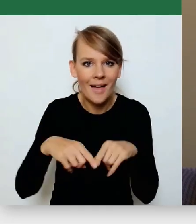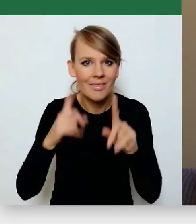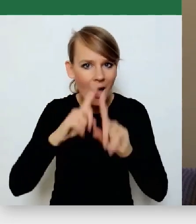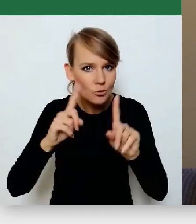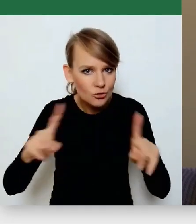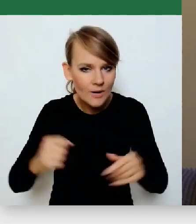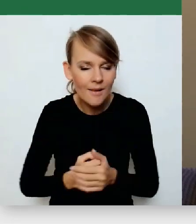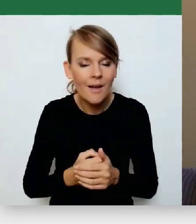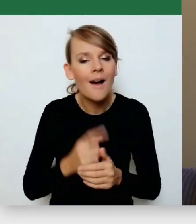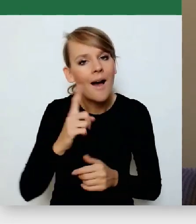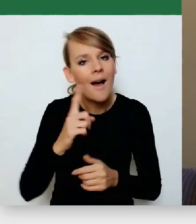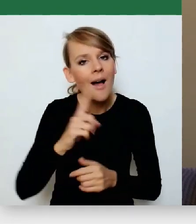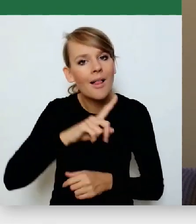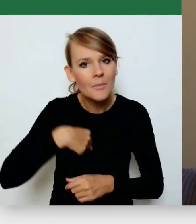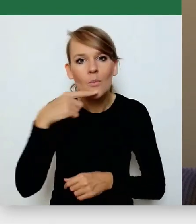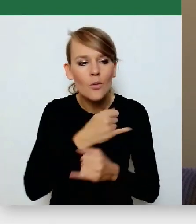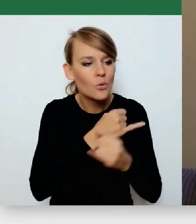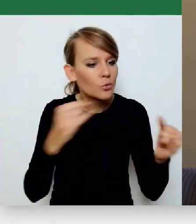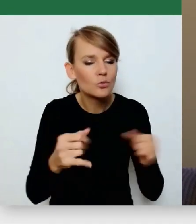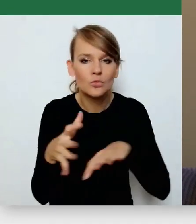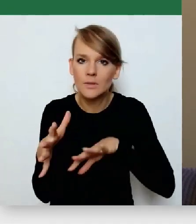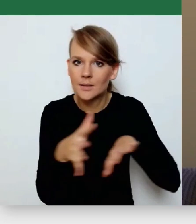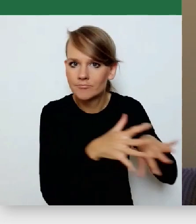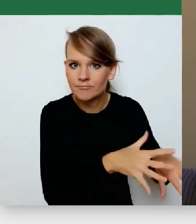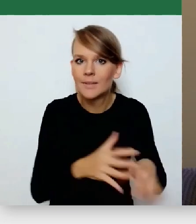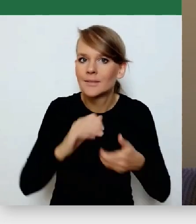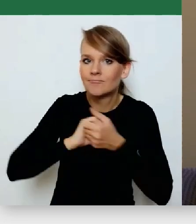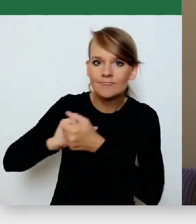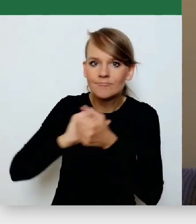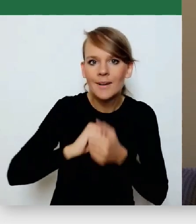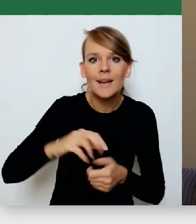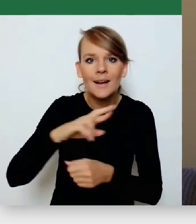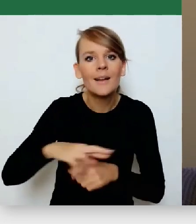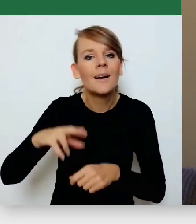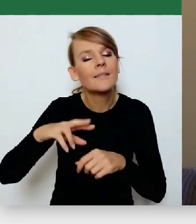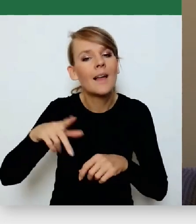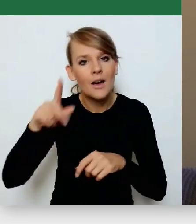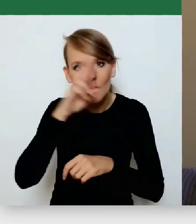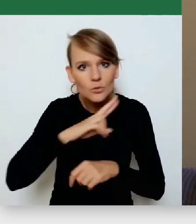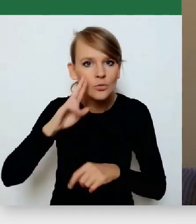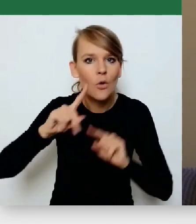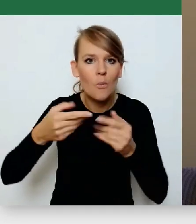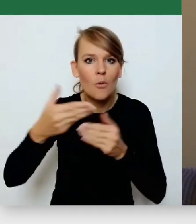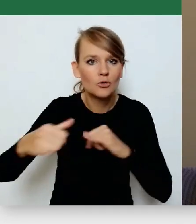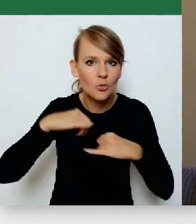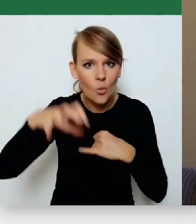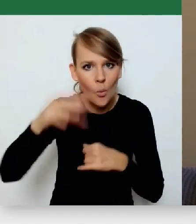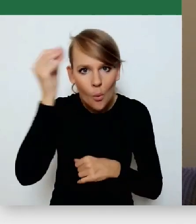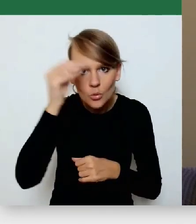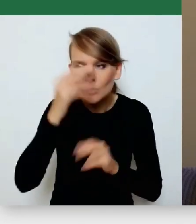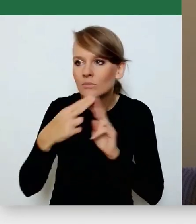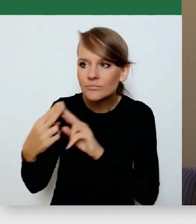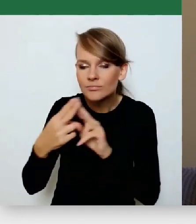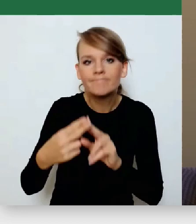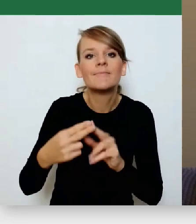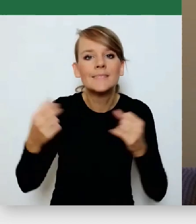odłożyć na bok, zjednoczyć się także z organizacjami rodziców, z organizacjami pozarządowymi uczniów i wywalczyć to, żeby ta ustawa,